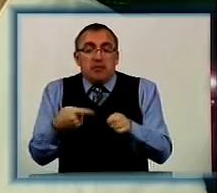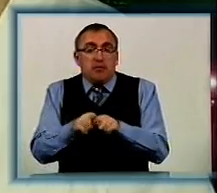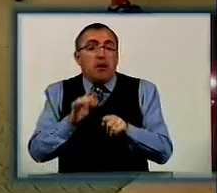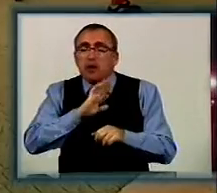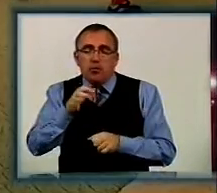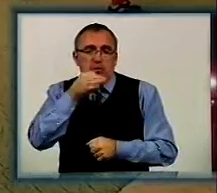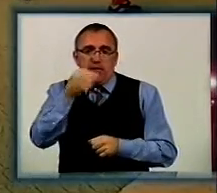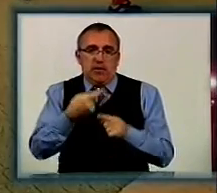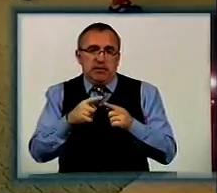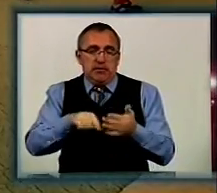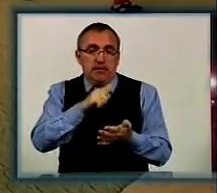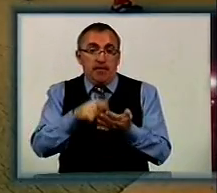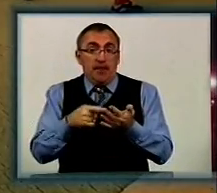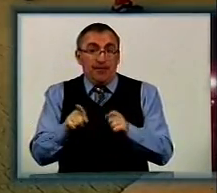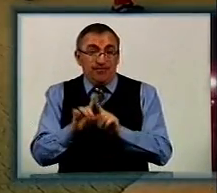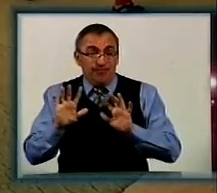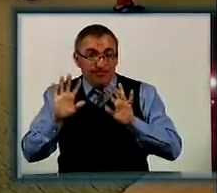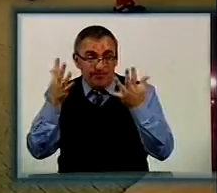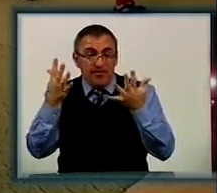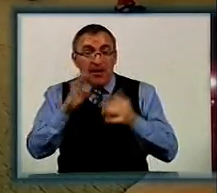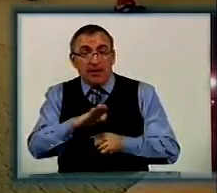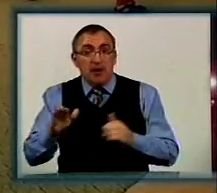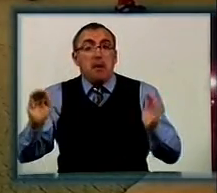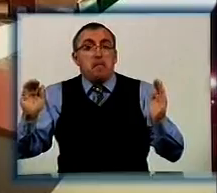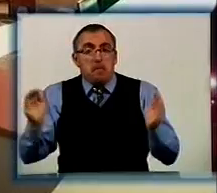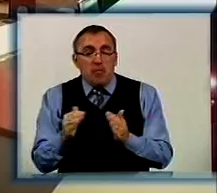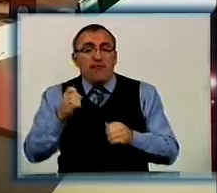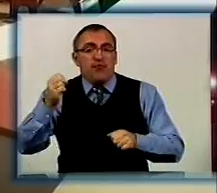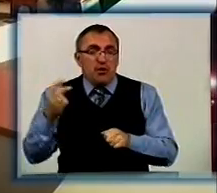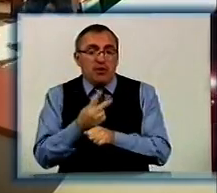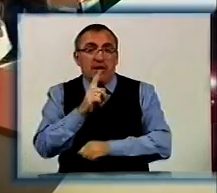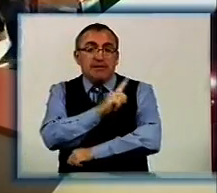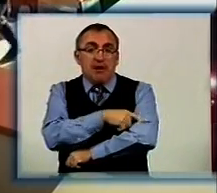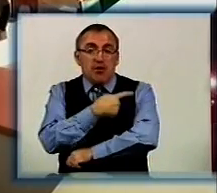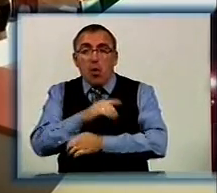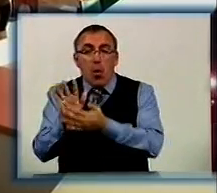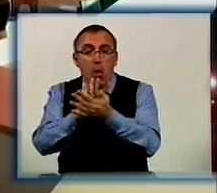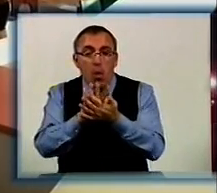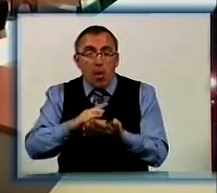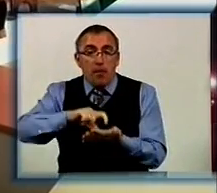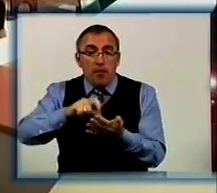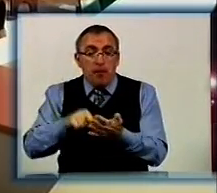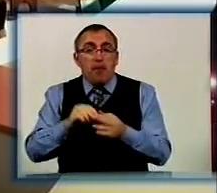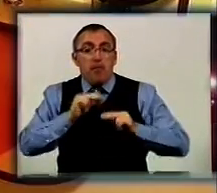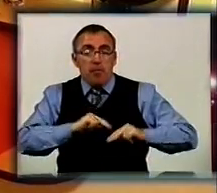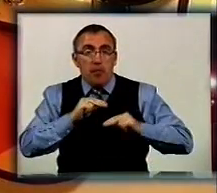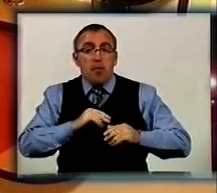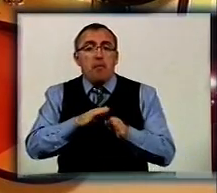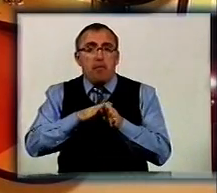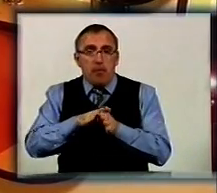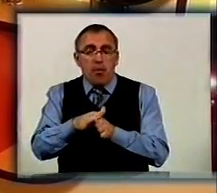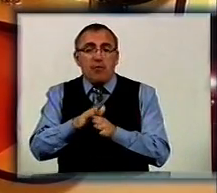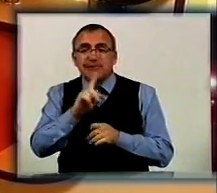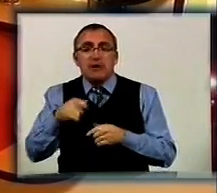на це питання. Після інциденту кількість дітей у садочку зменшилась вдвічі. Санітарне очищення приміщення працівники закладу проводять